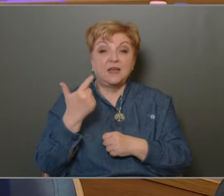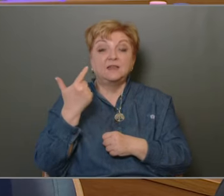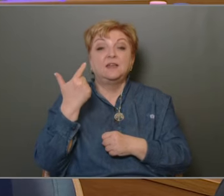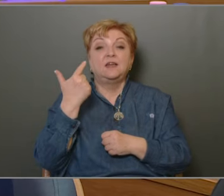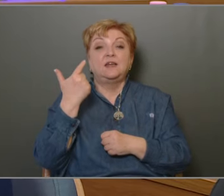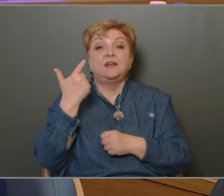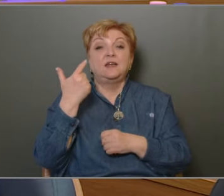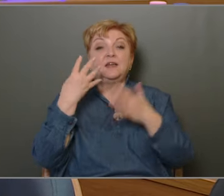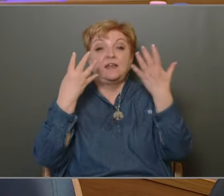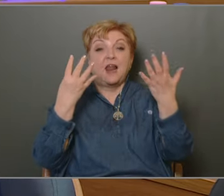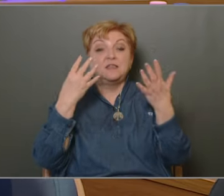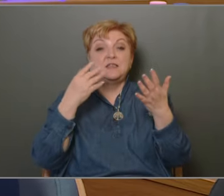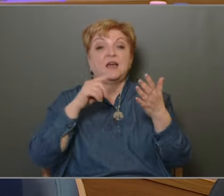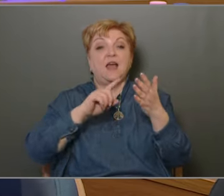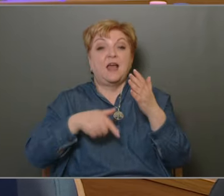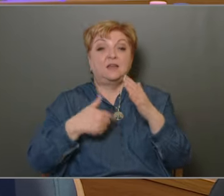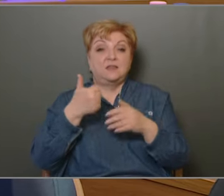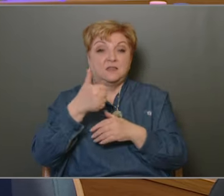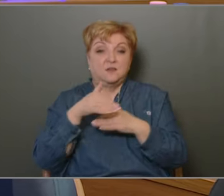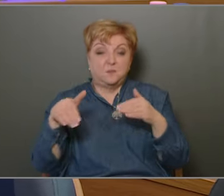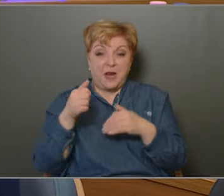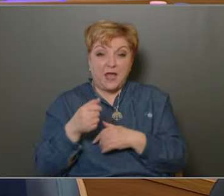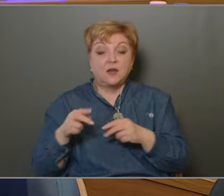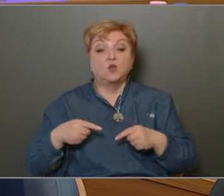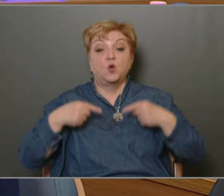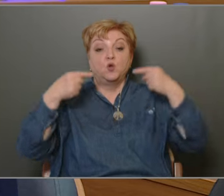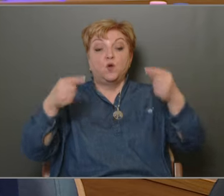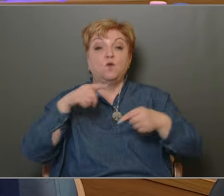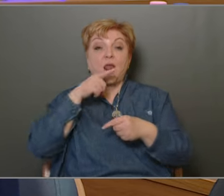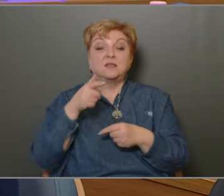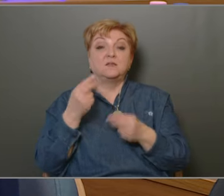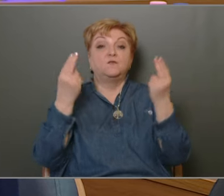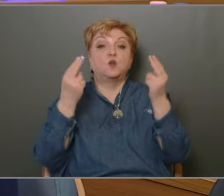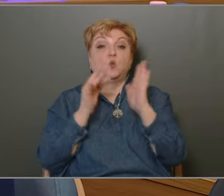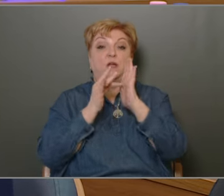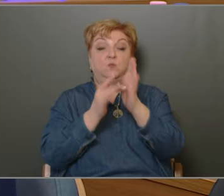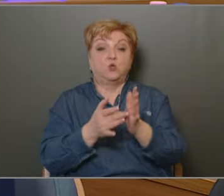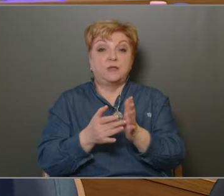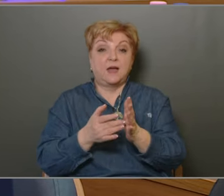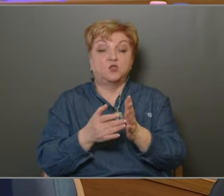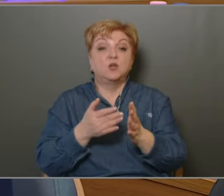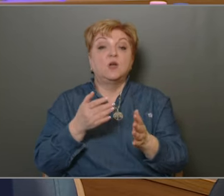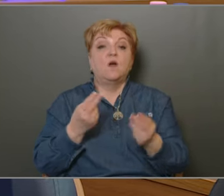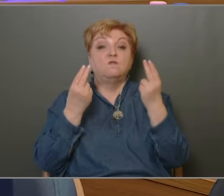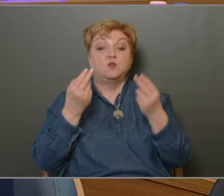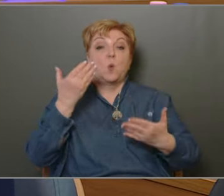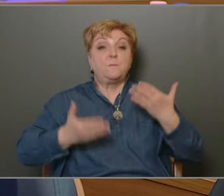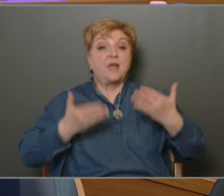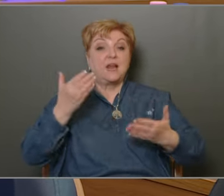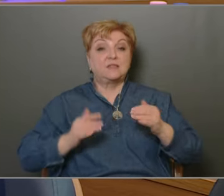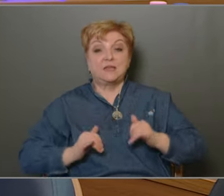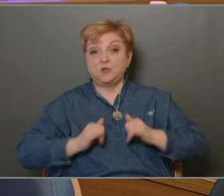milliárd forint, amikből jövőre lesz vagyonkimutatás, vagyonmérlekszerinti